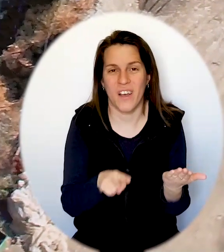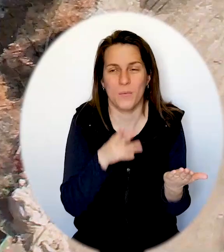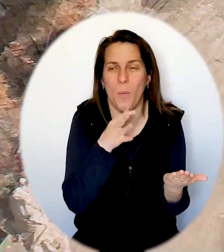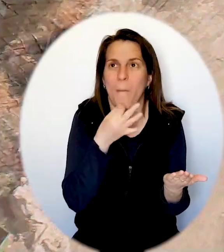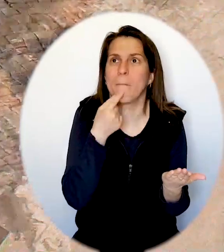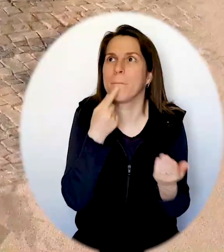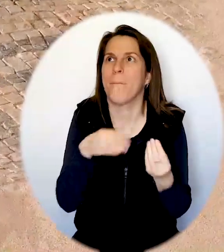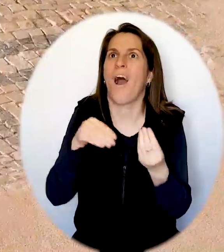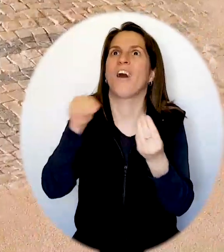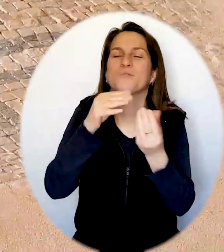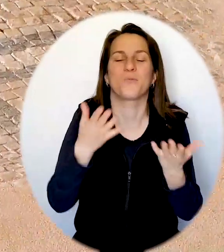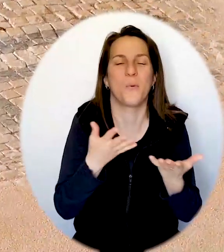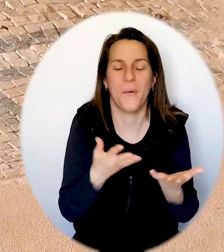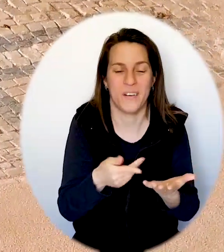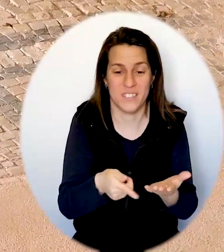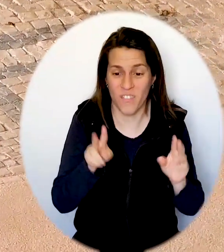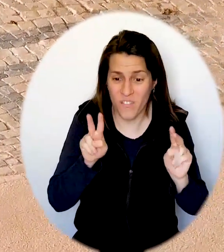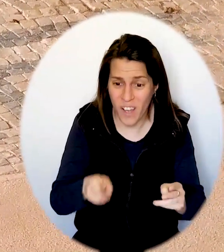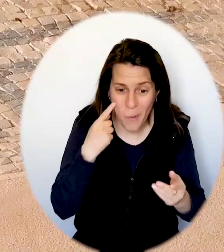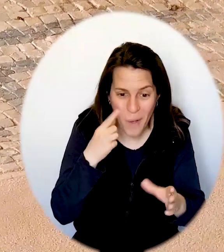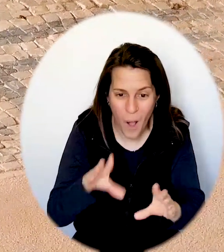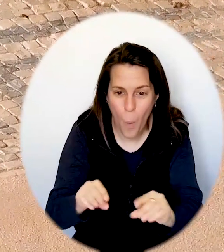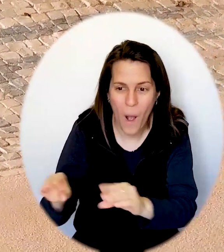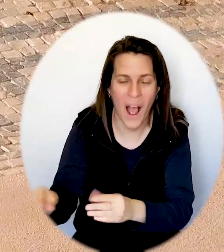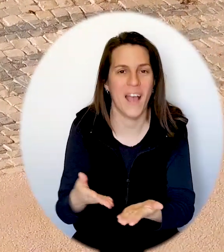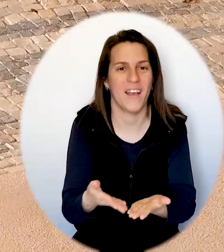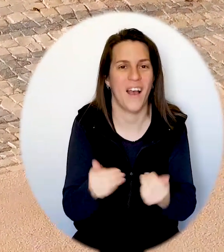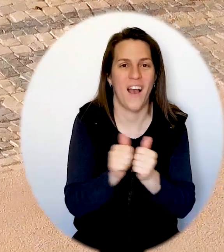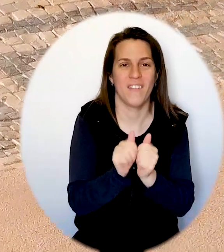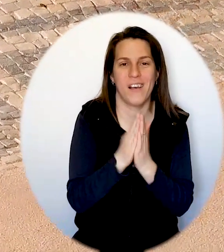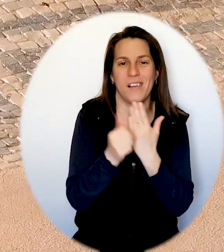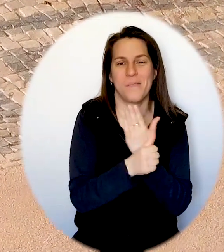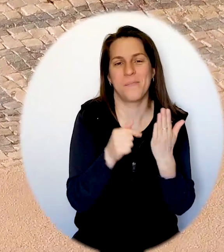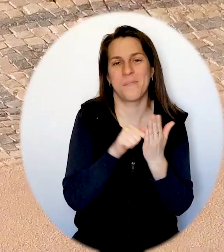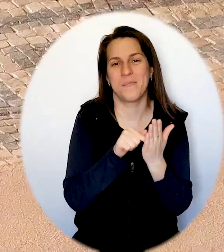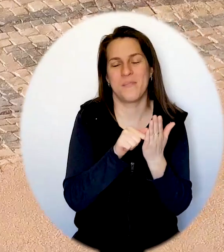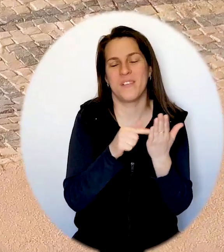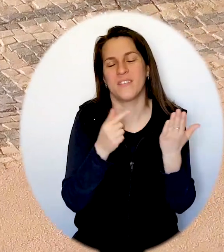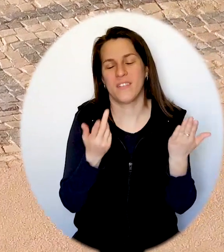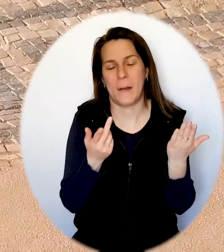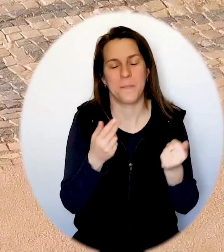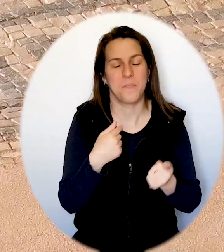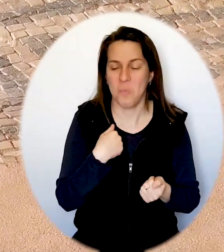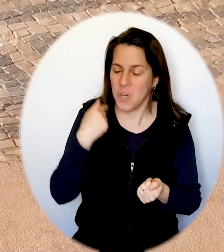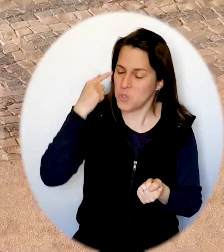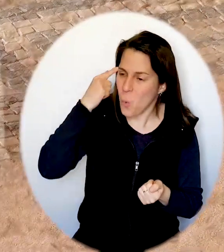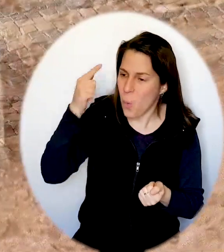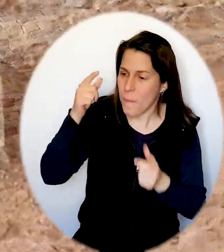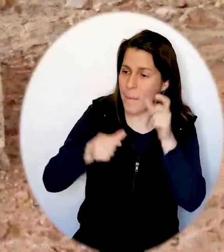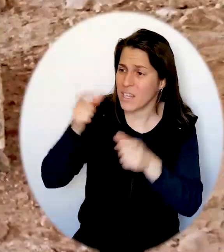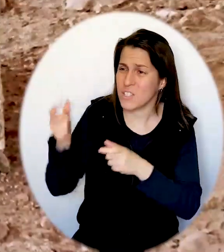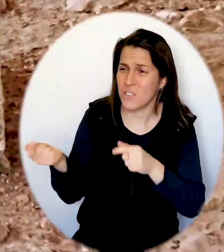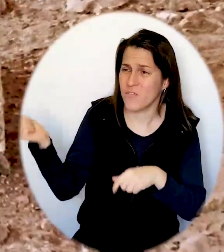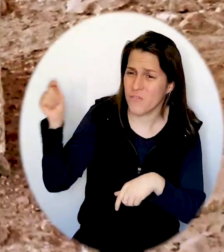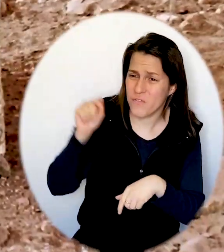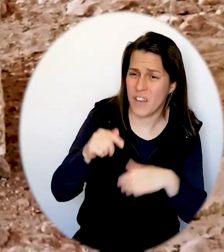dire. Quand il y le concret qui vient coller avec les écrits bibliques. Je crois que chaque personne